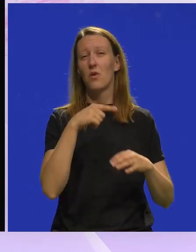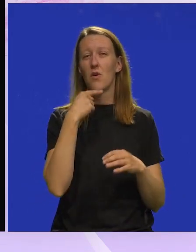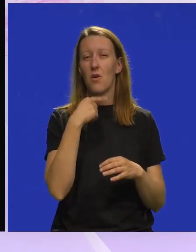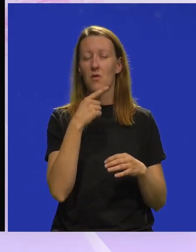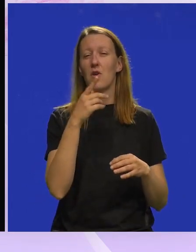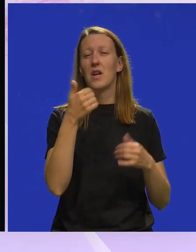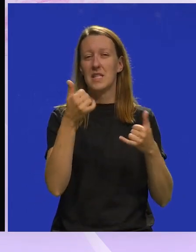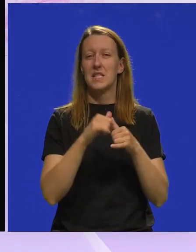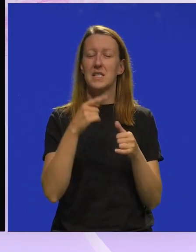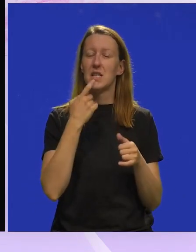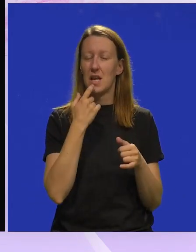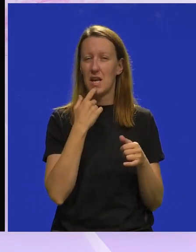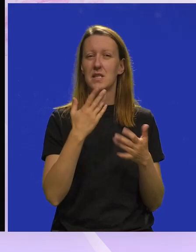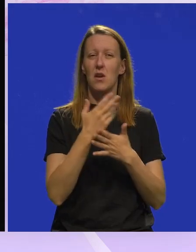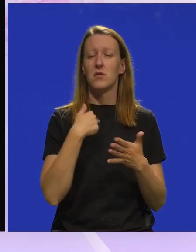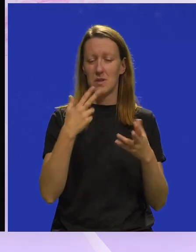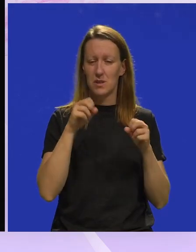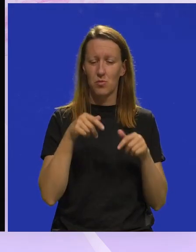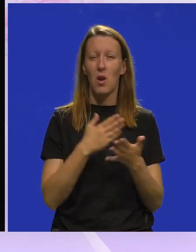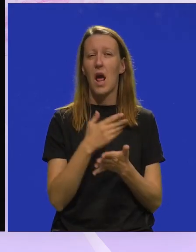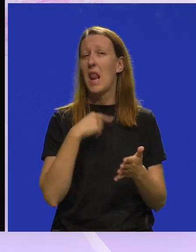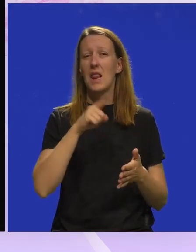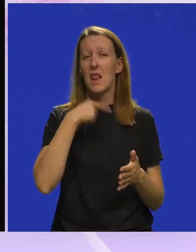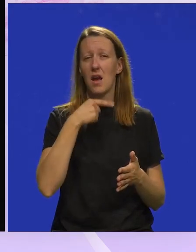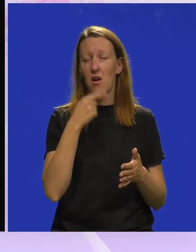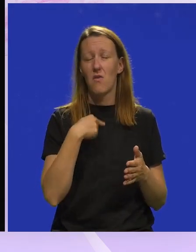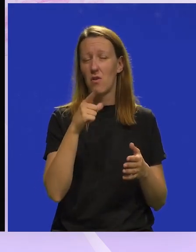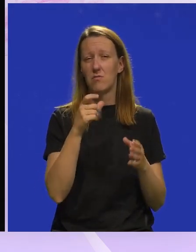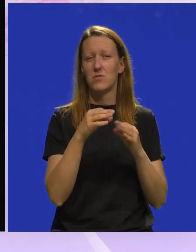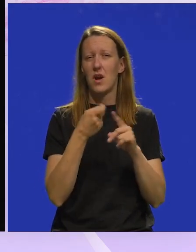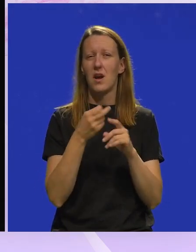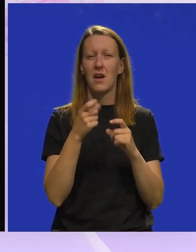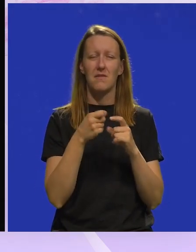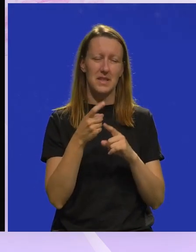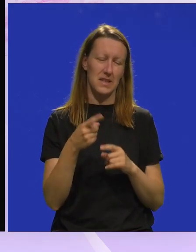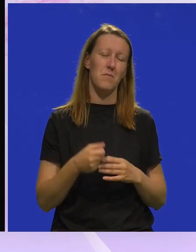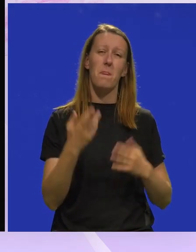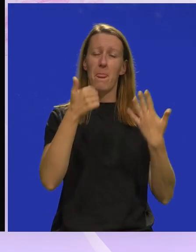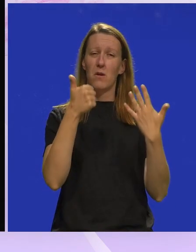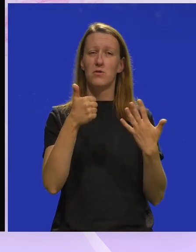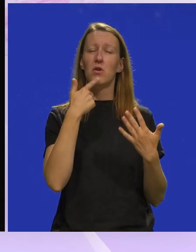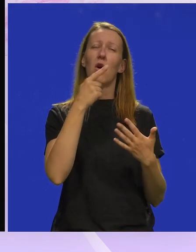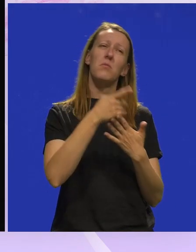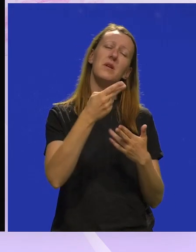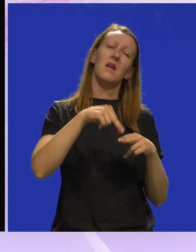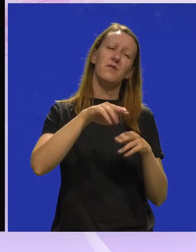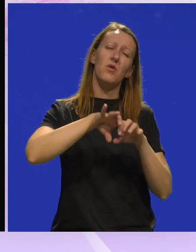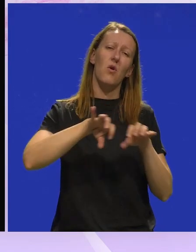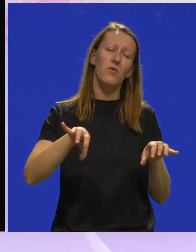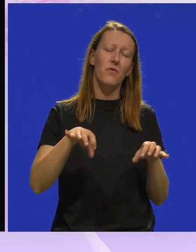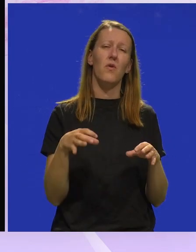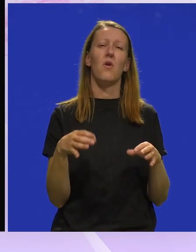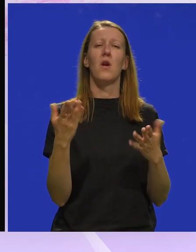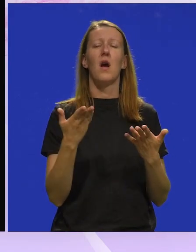uskakanju u čakavštinu, iako sam ja iz Pule, ali ne hovorim čakavski. Od šest uloga, koju biste izdvojili